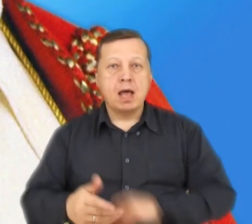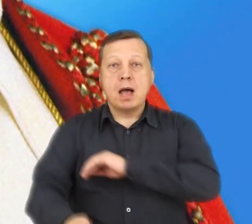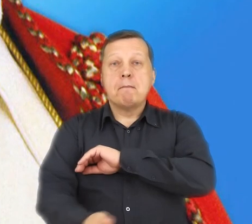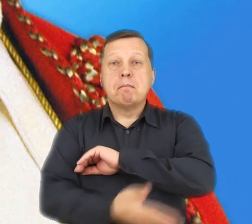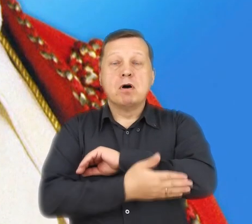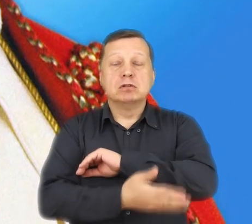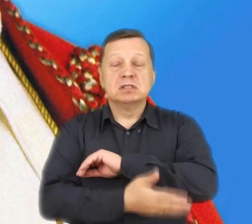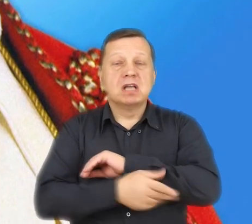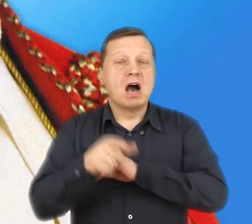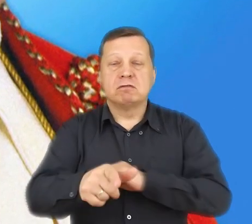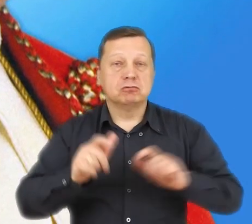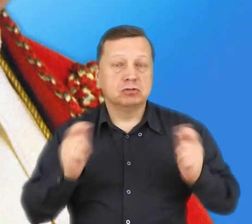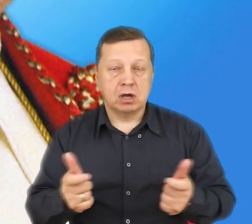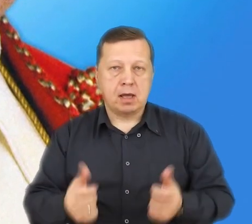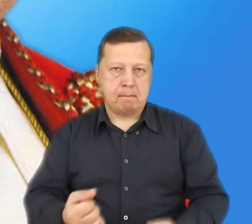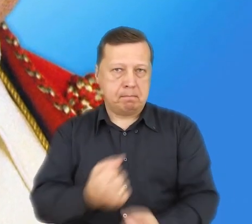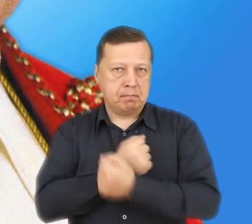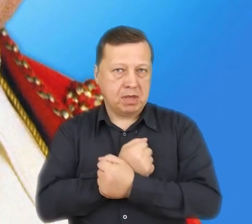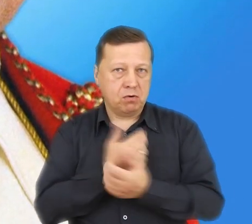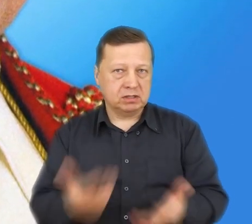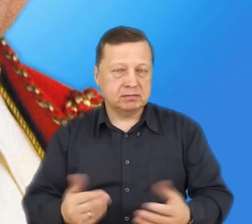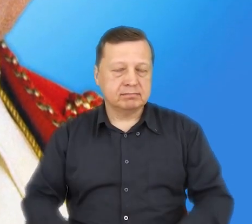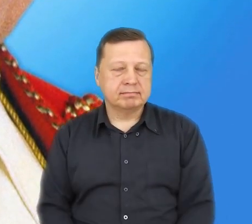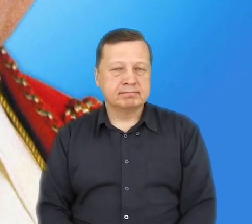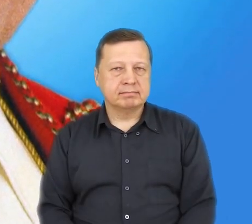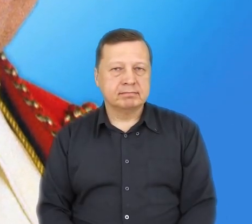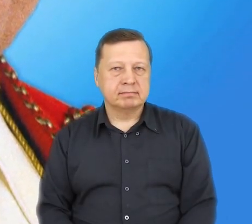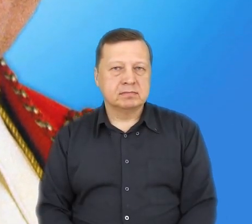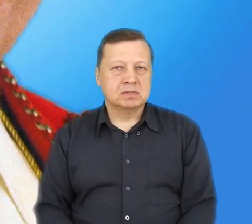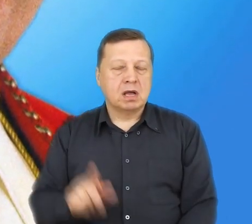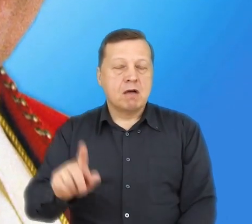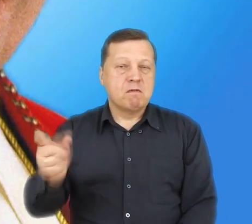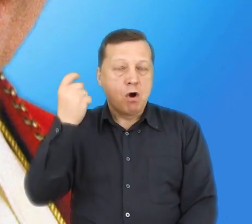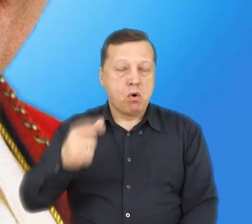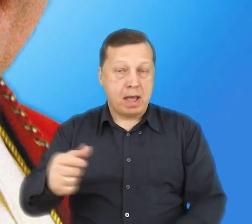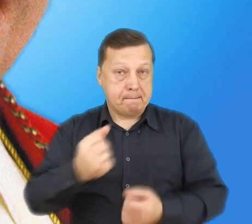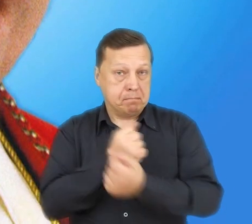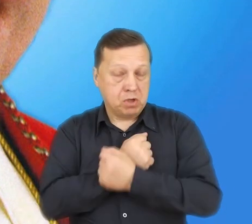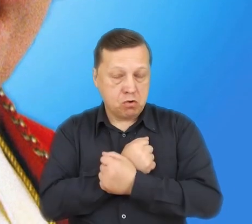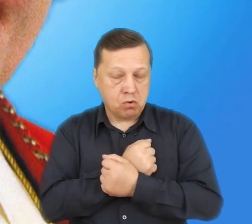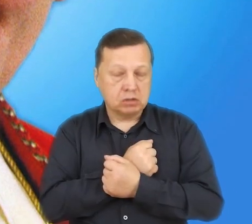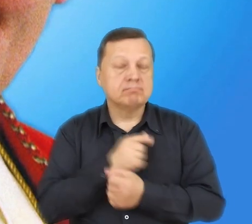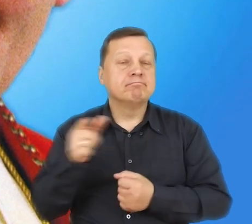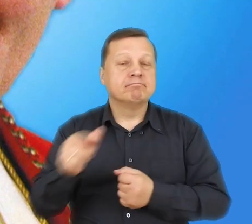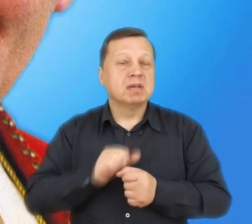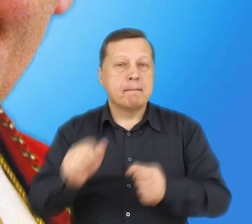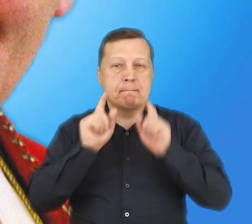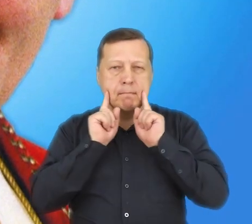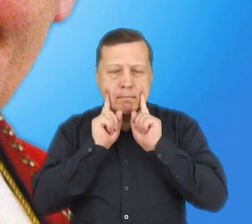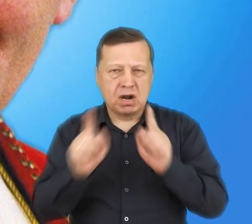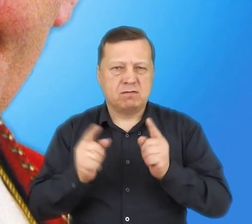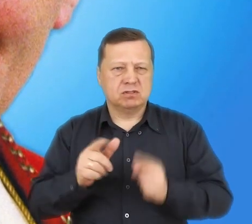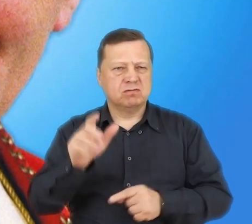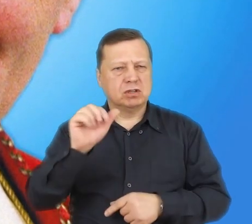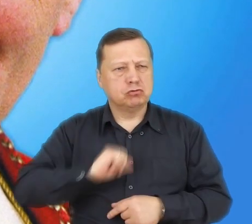Fundamentem zaś takich postaw jest miłość. Powołanie do miłości, rozumianej